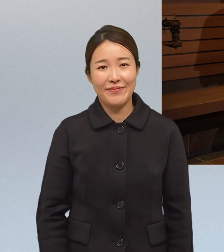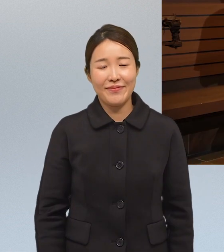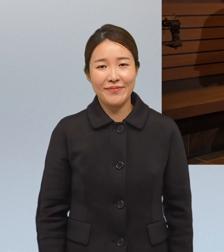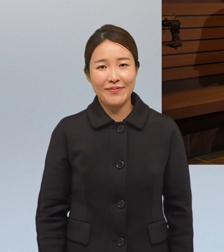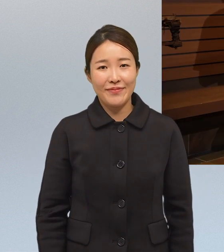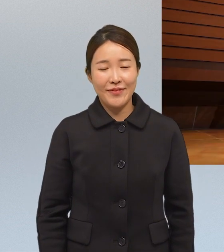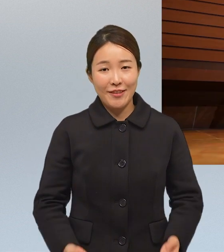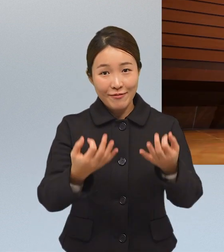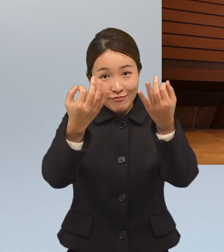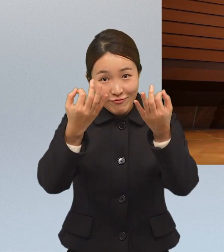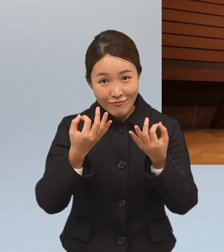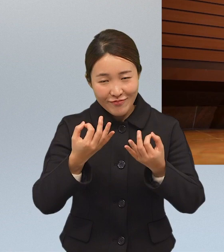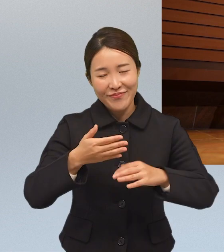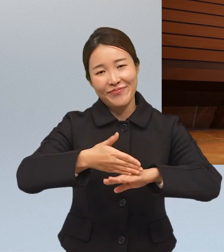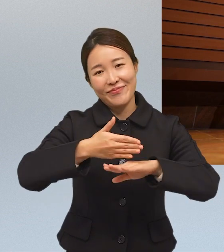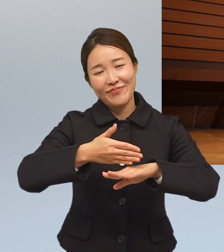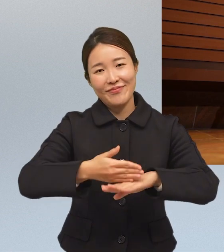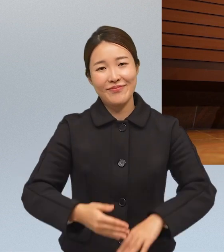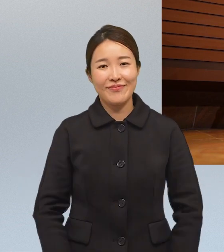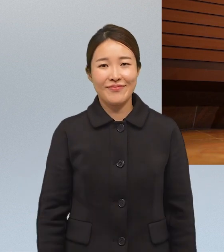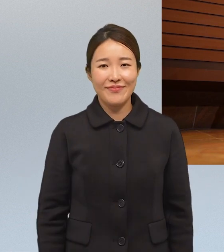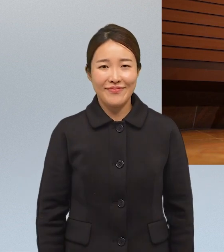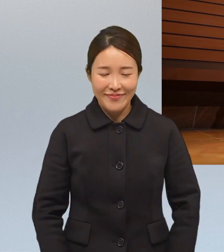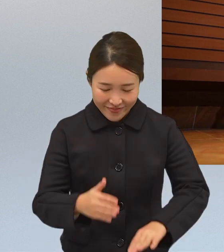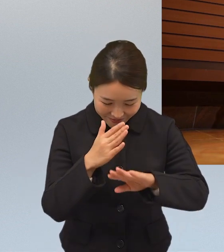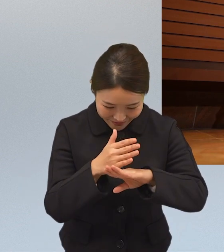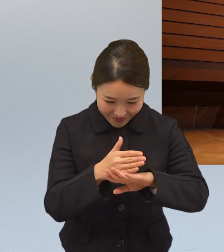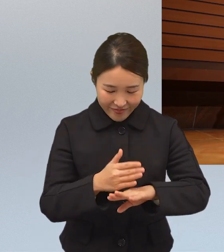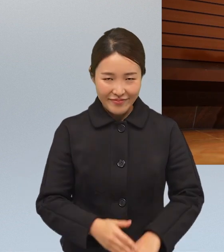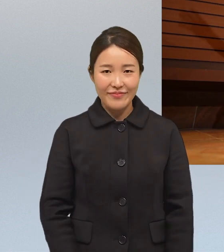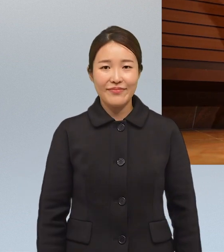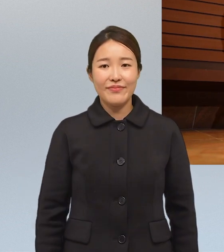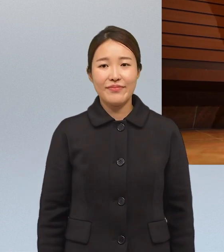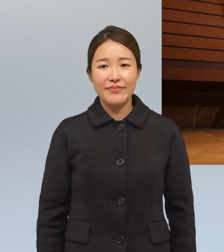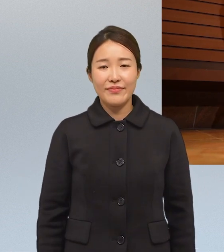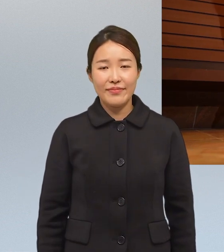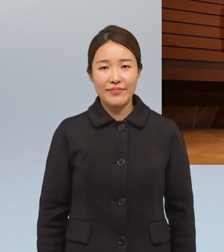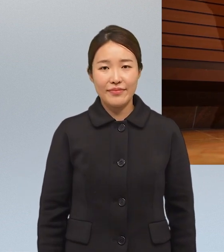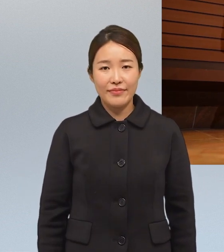하겠습니다 여러분 시청해 주셔서 감사합니다 감사합니다